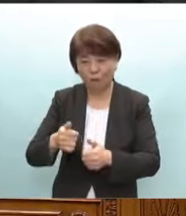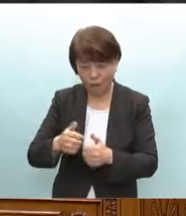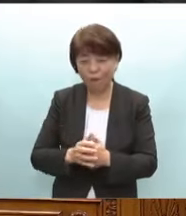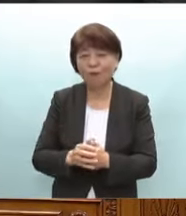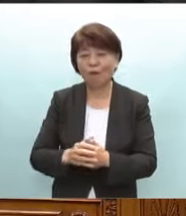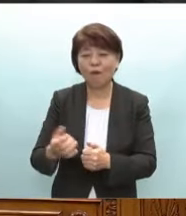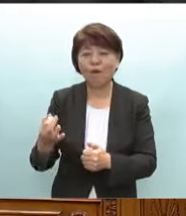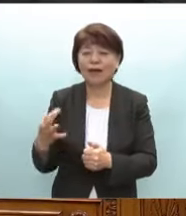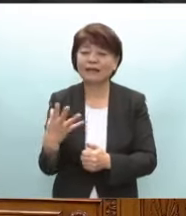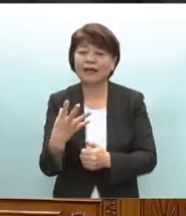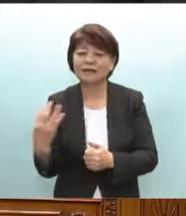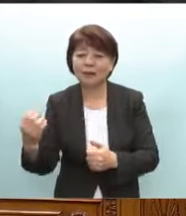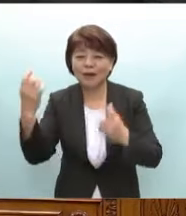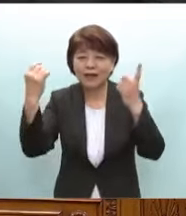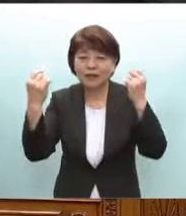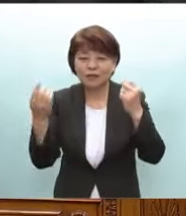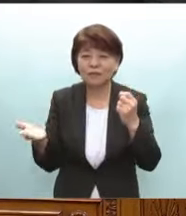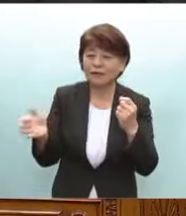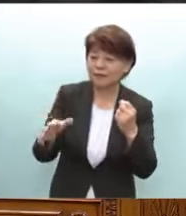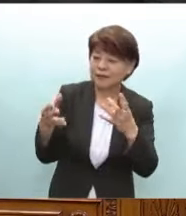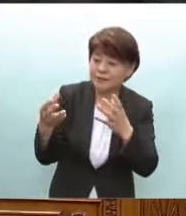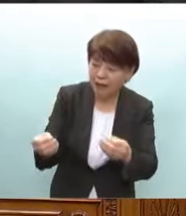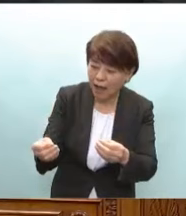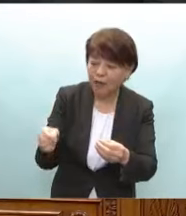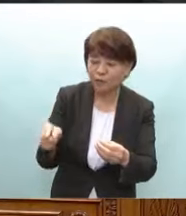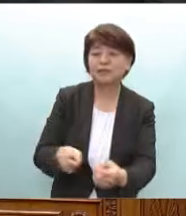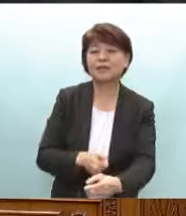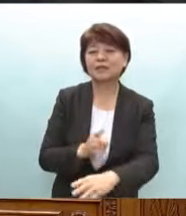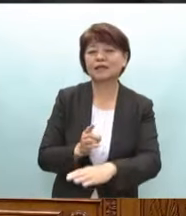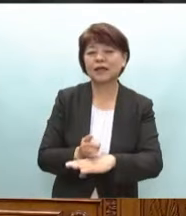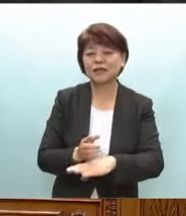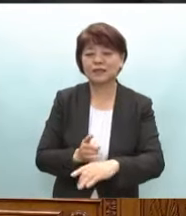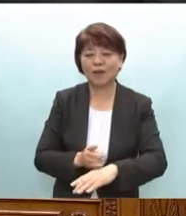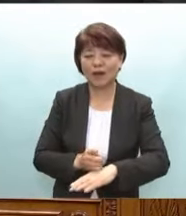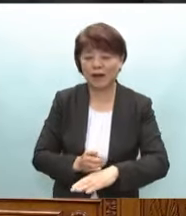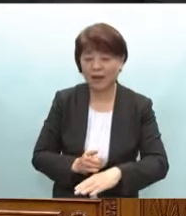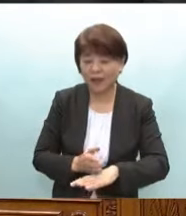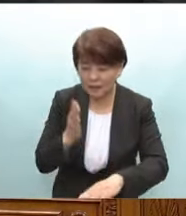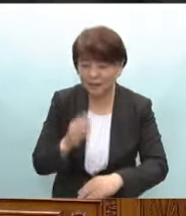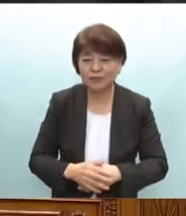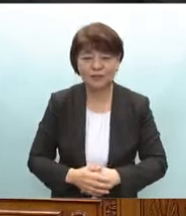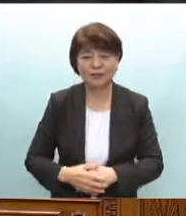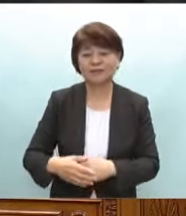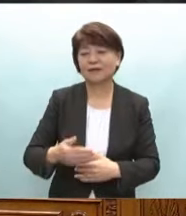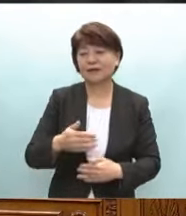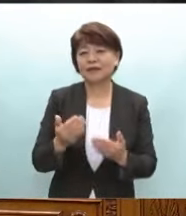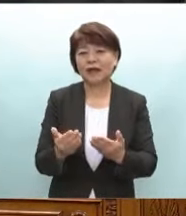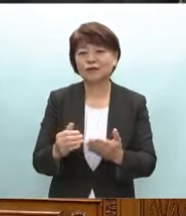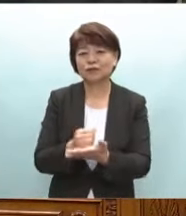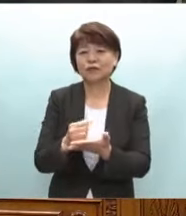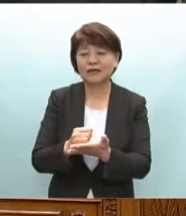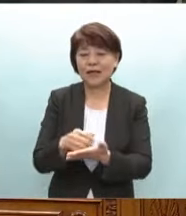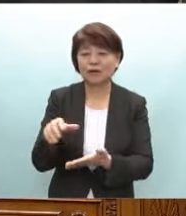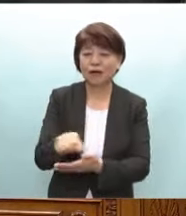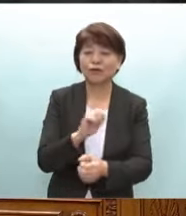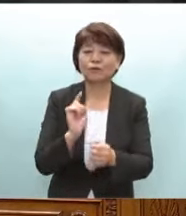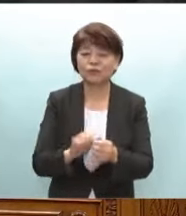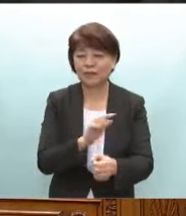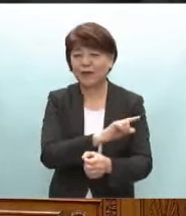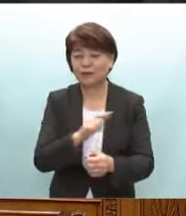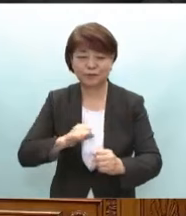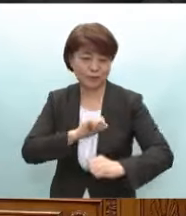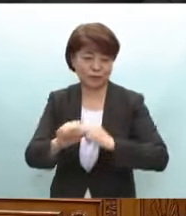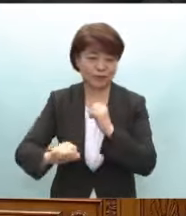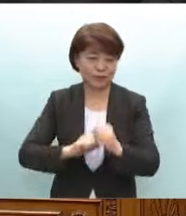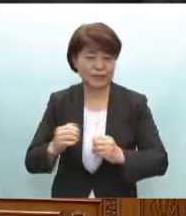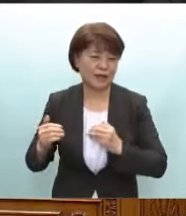金沢大学にも設けられたことに感謝をいたします学習の機会を確保するため様々な取り組